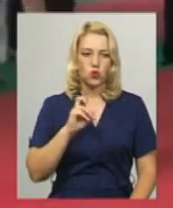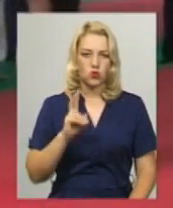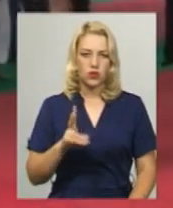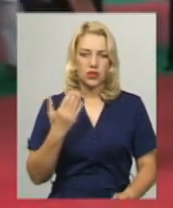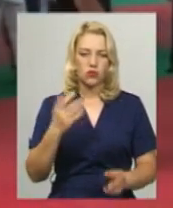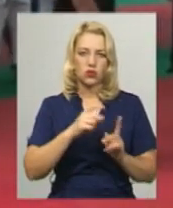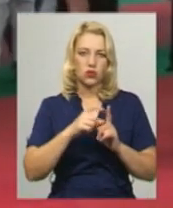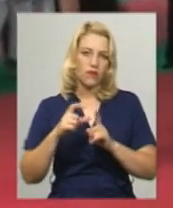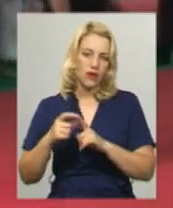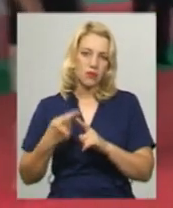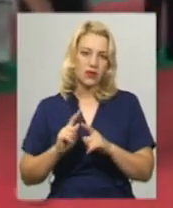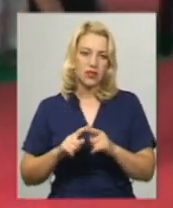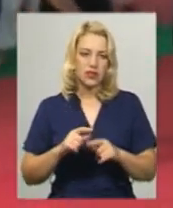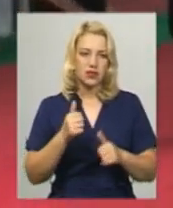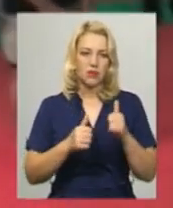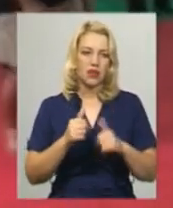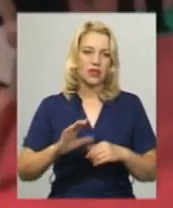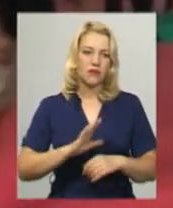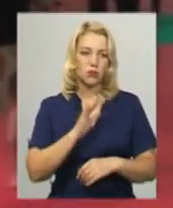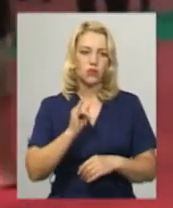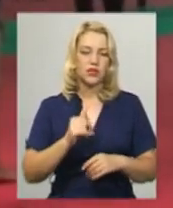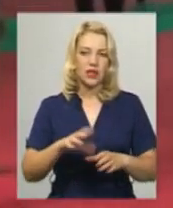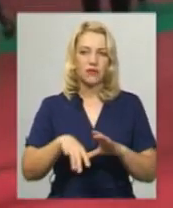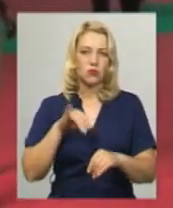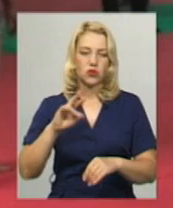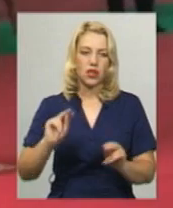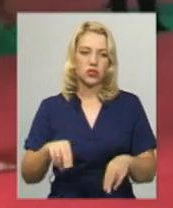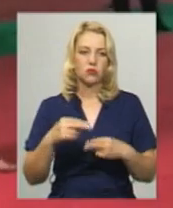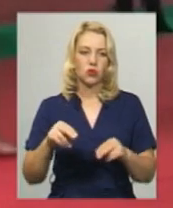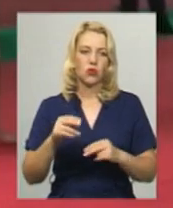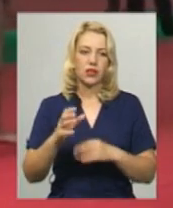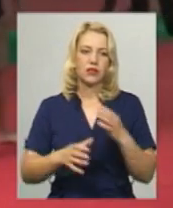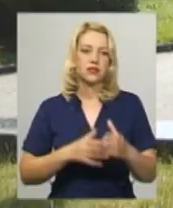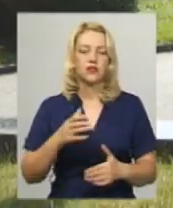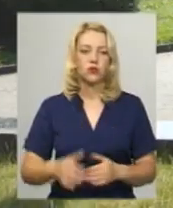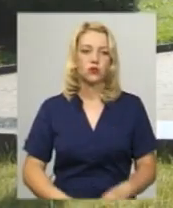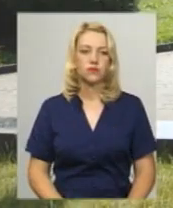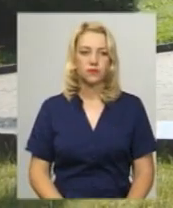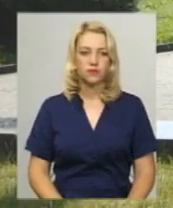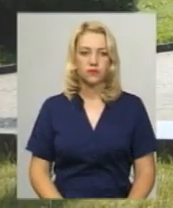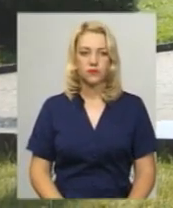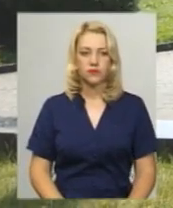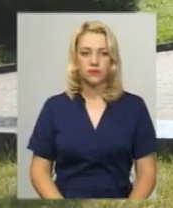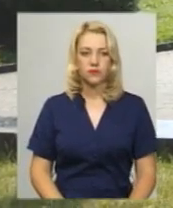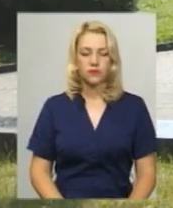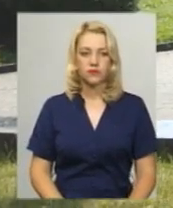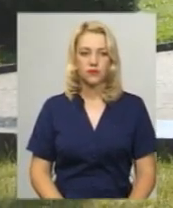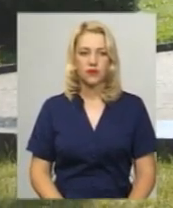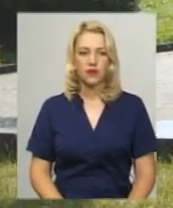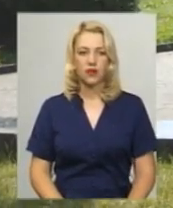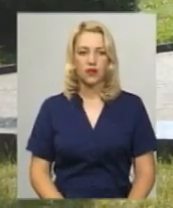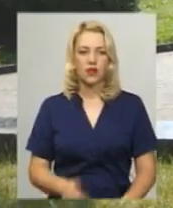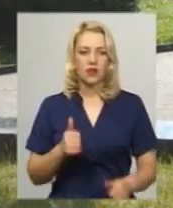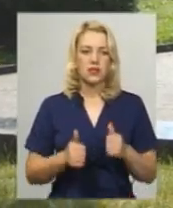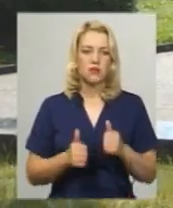За його словами, на цих змаганнях відбувся і відбір на чемпіонат світу. Були відбіркові змагання до